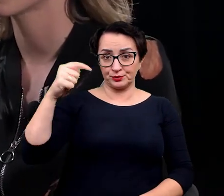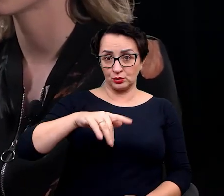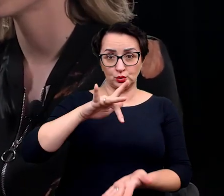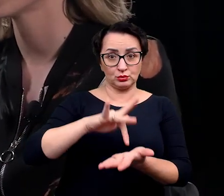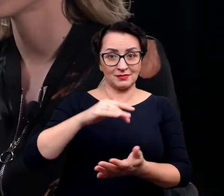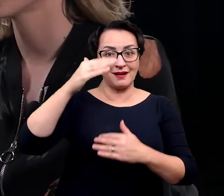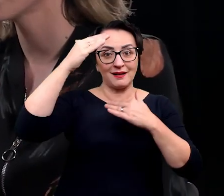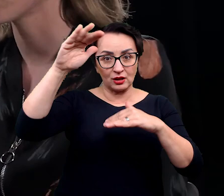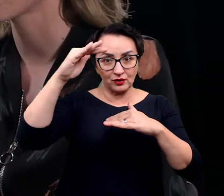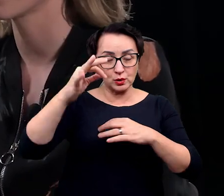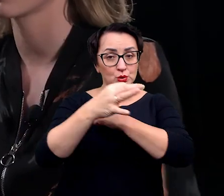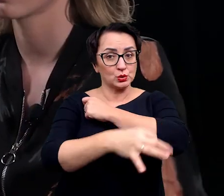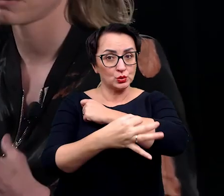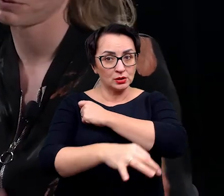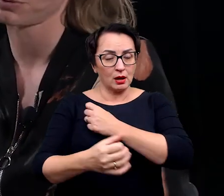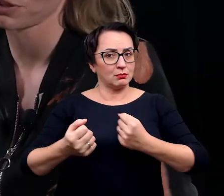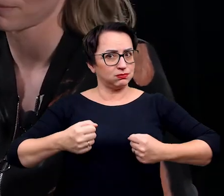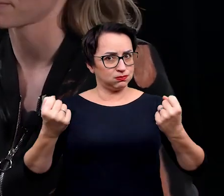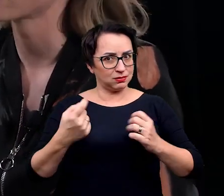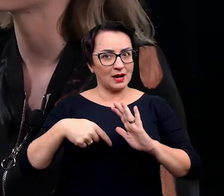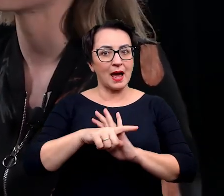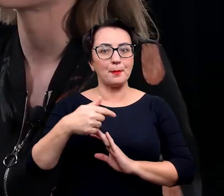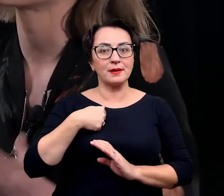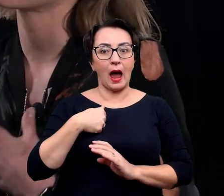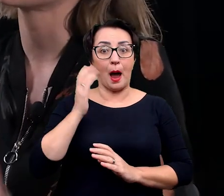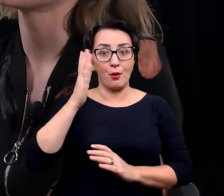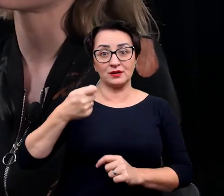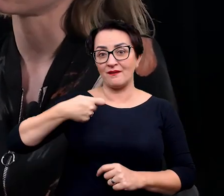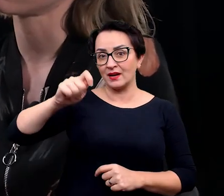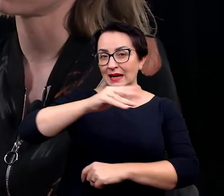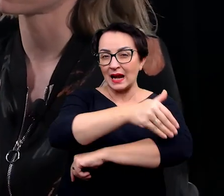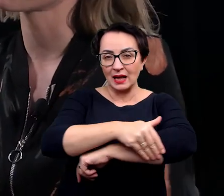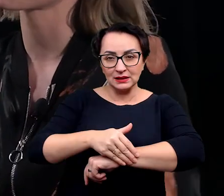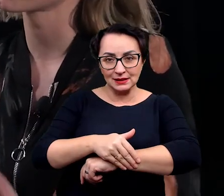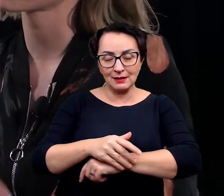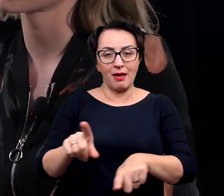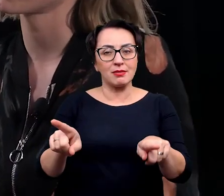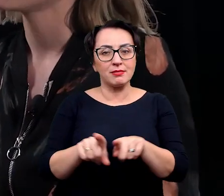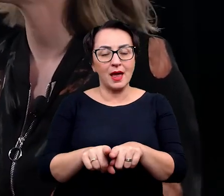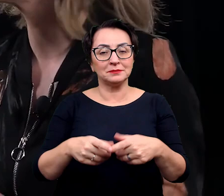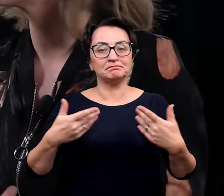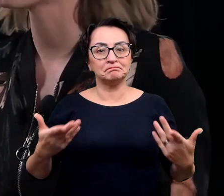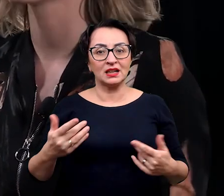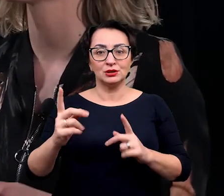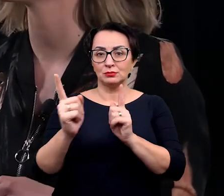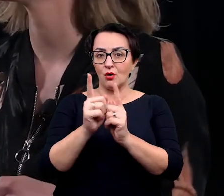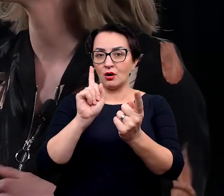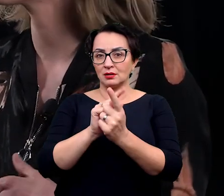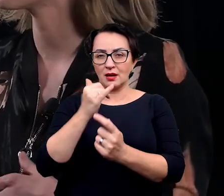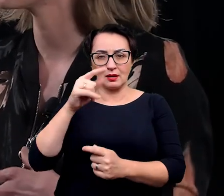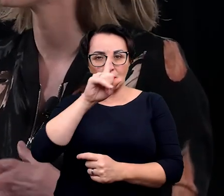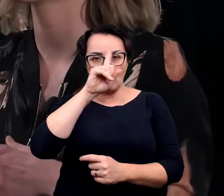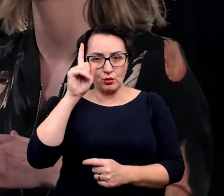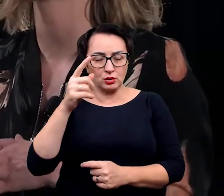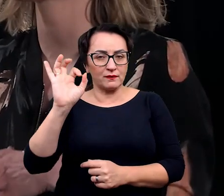do Katowic na studia już było ogromnym impulsem dla mnie, a wyjechanie za granicę i w ogóle zmierzenie się z nowymi ludźmi, z innymi